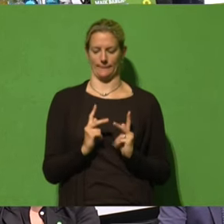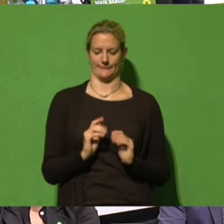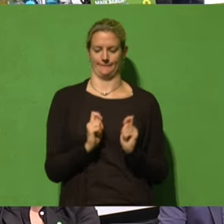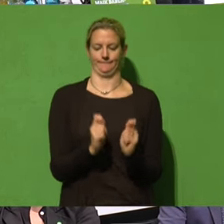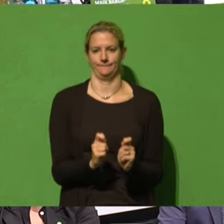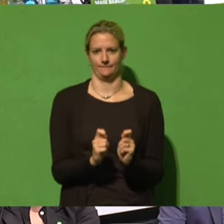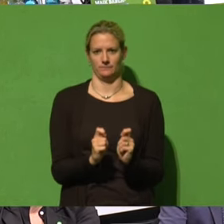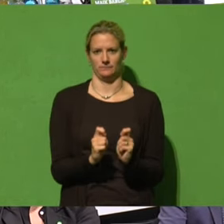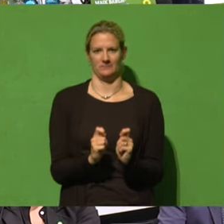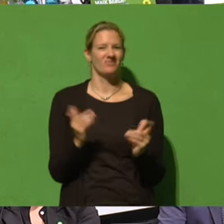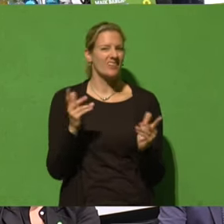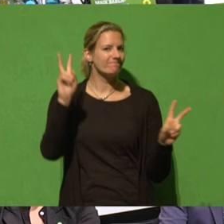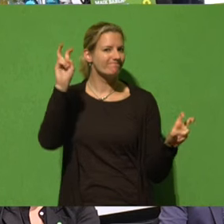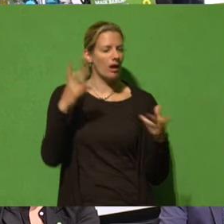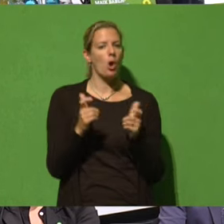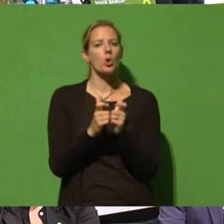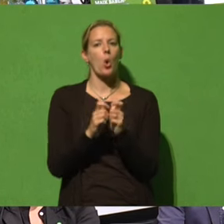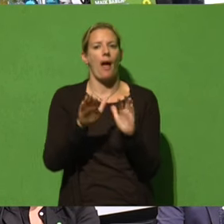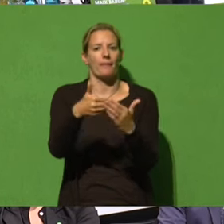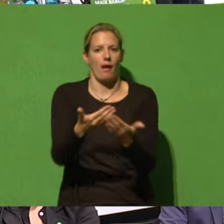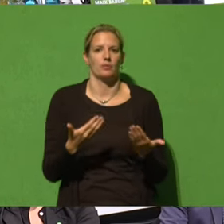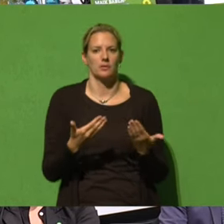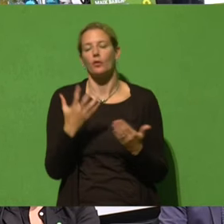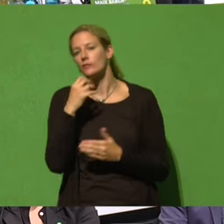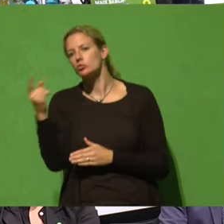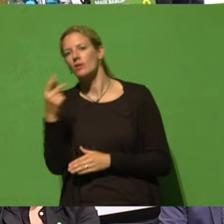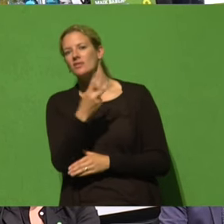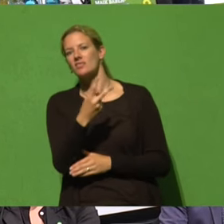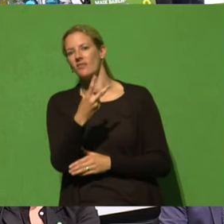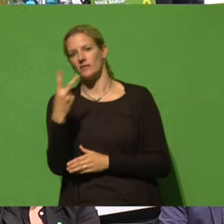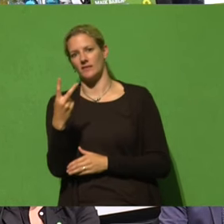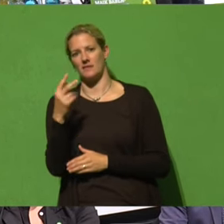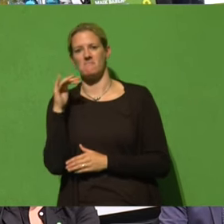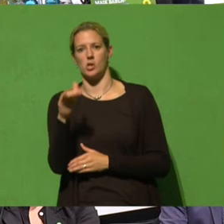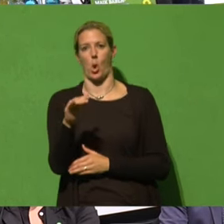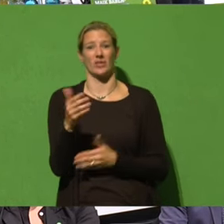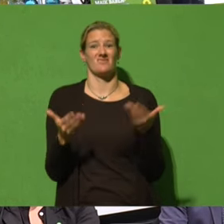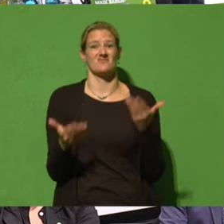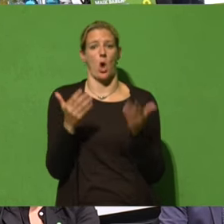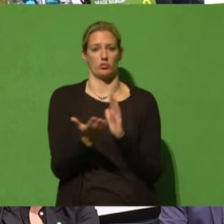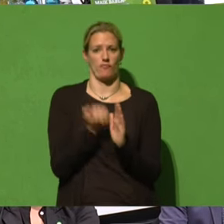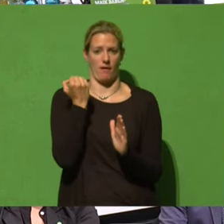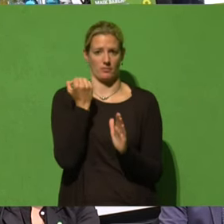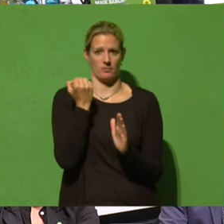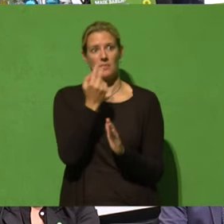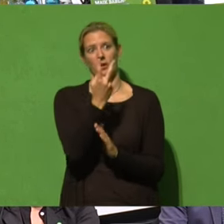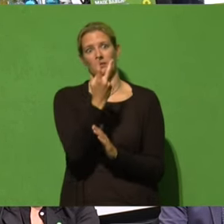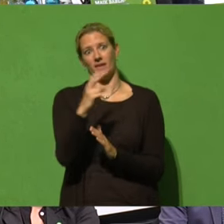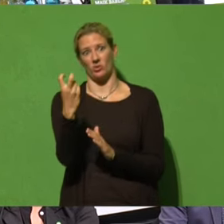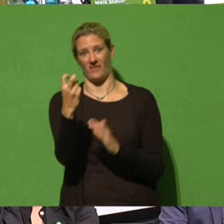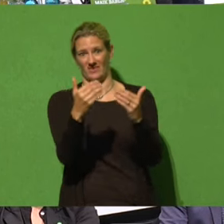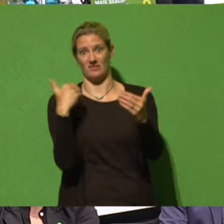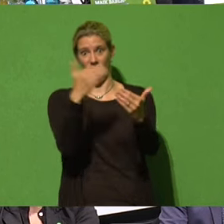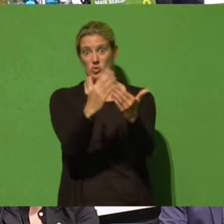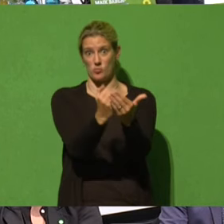eine Kohleabgabe, die 22 Millionen Tonnen einsparen soll, was gut 10 Prozent ist dessen, was wir bis 2020 noch einsparen